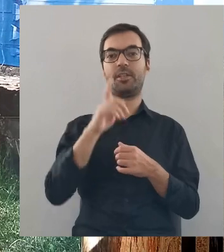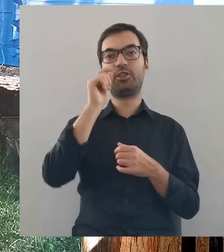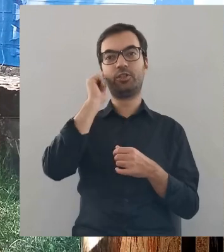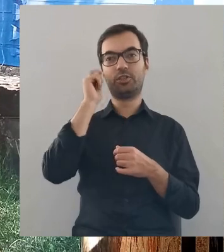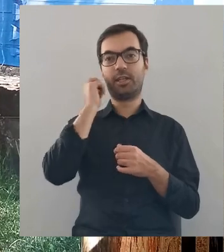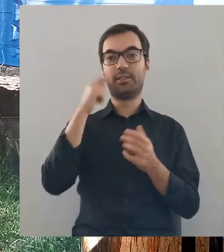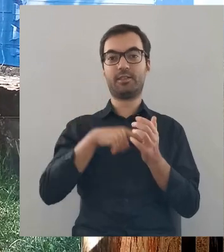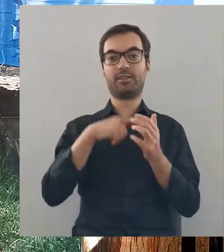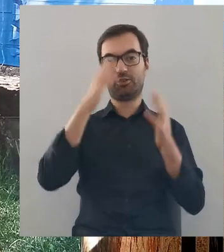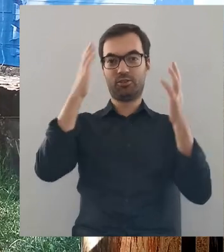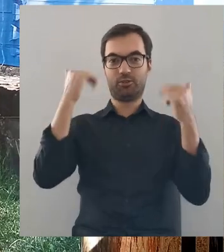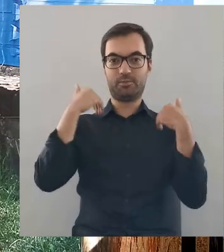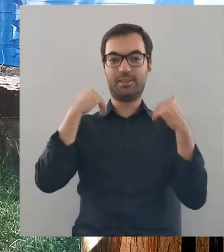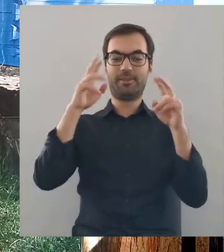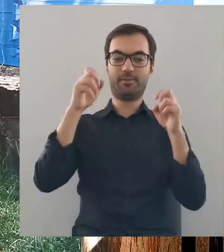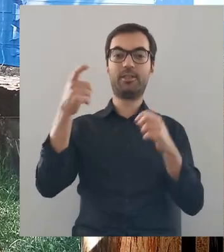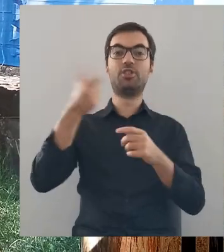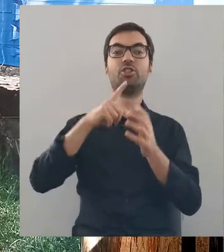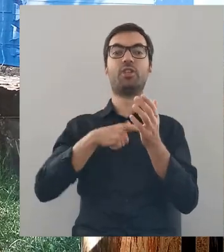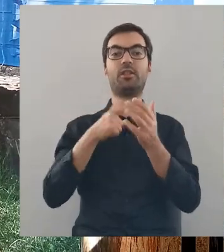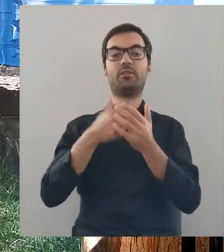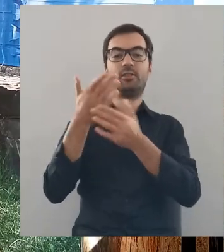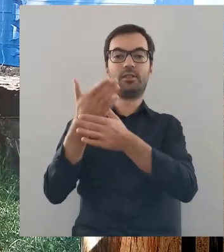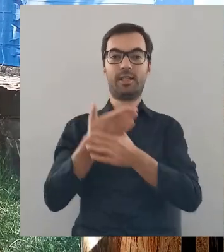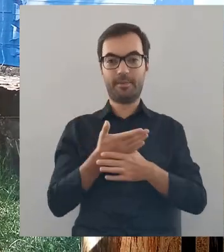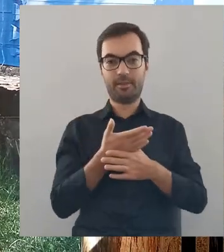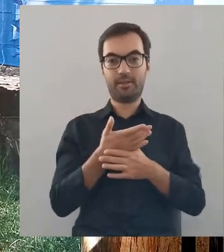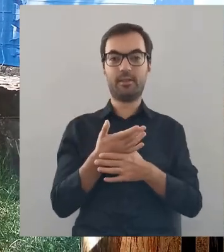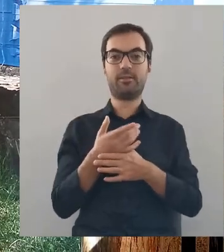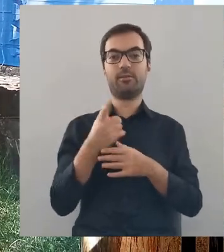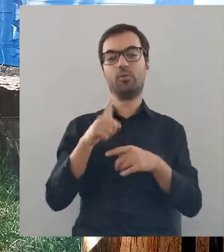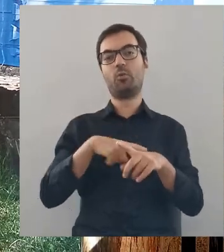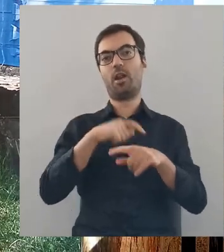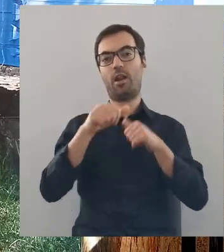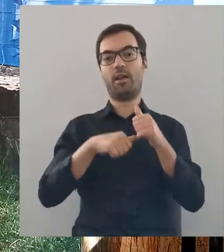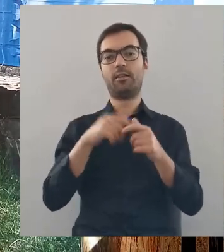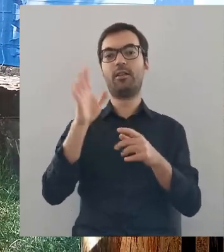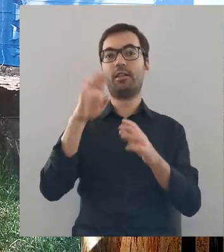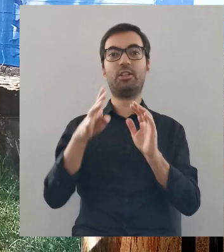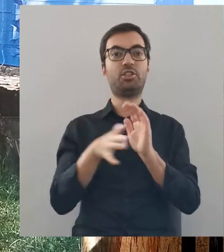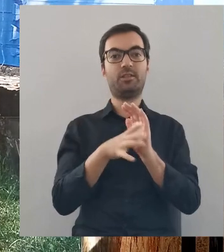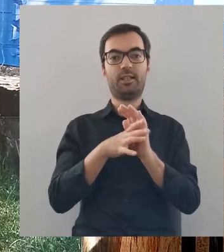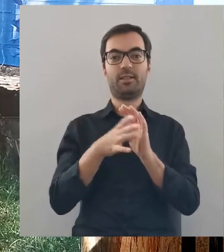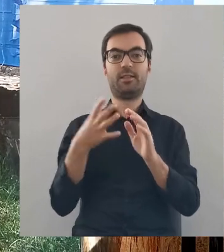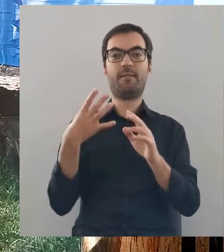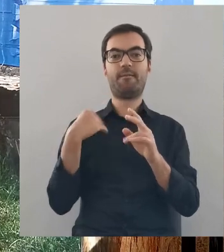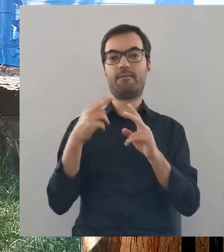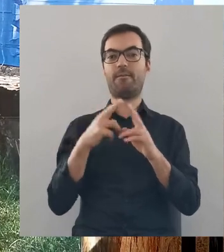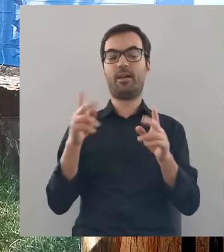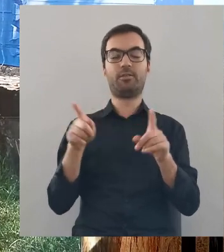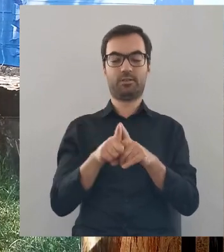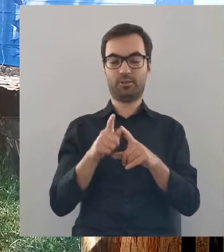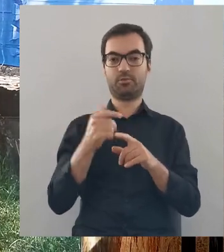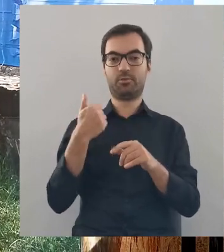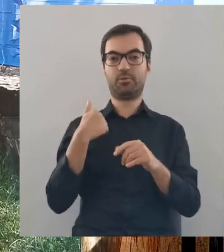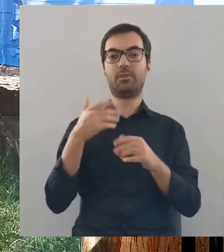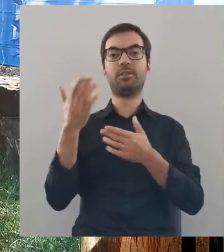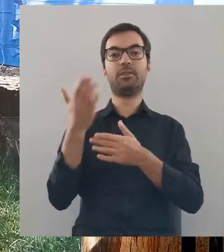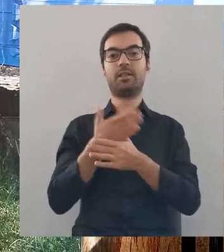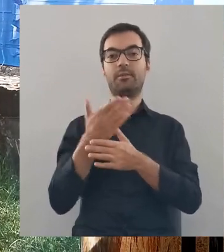No i właśnie takich dziadów szpitalnych zapraszano w Kosowie Lackim przez długie lata, jeszcze w XIX stuleciu na pewno